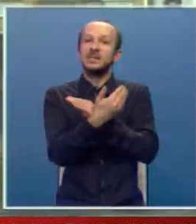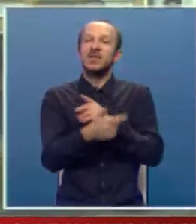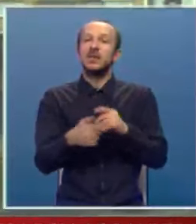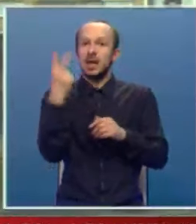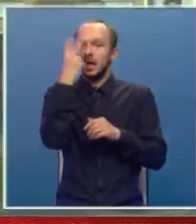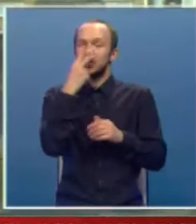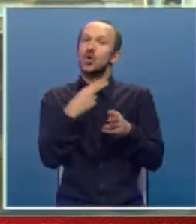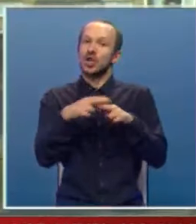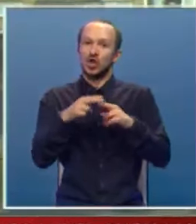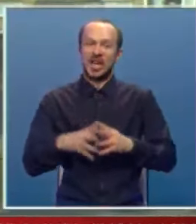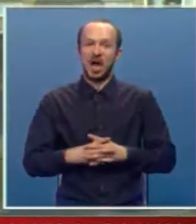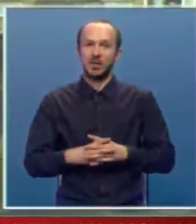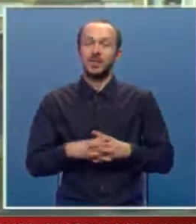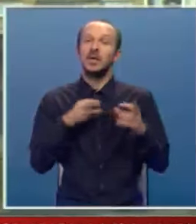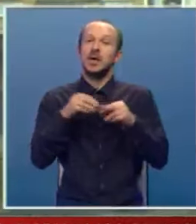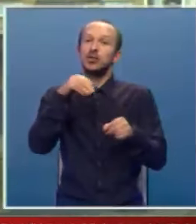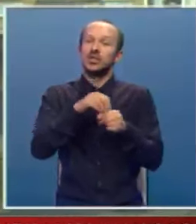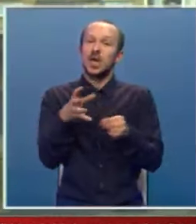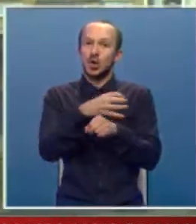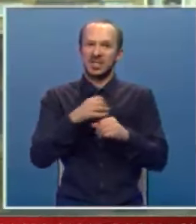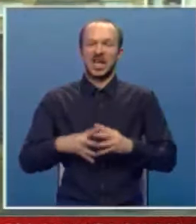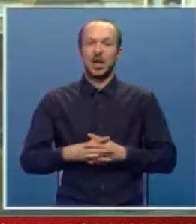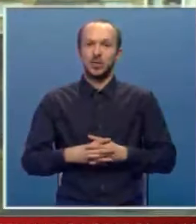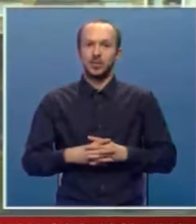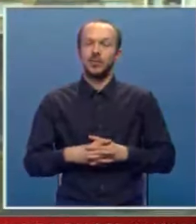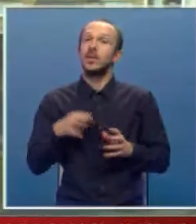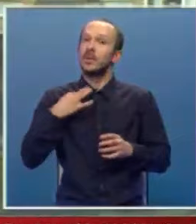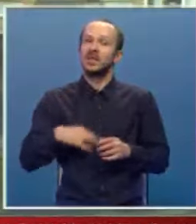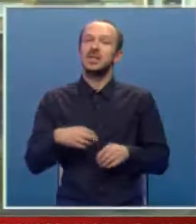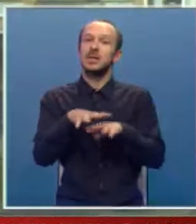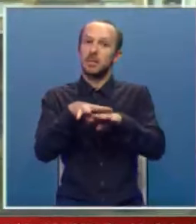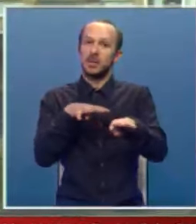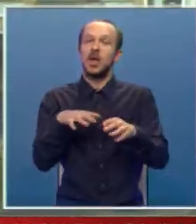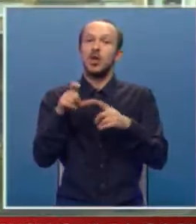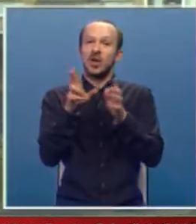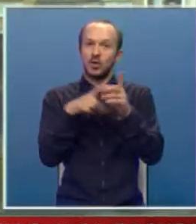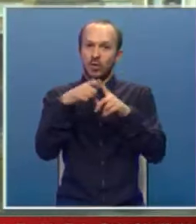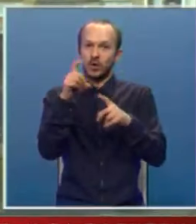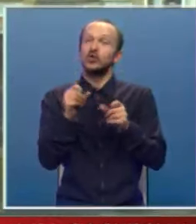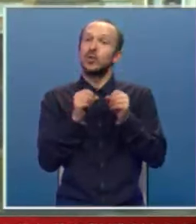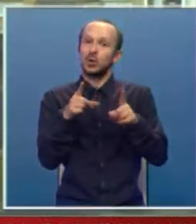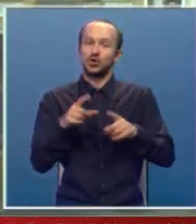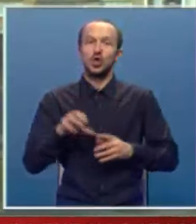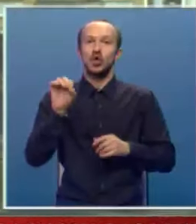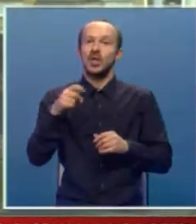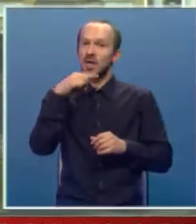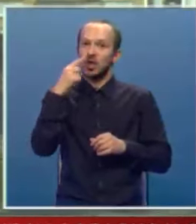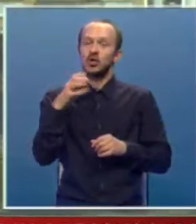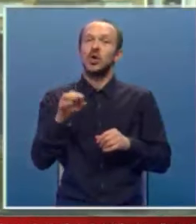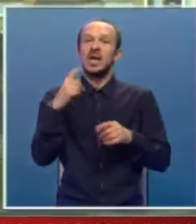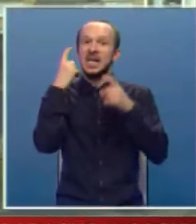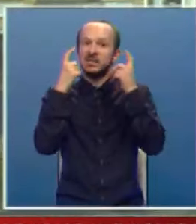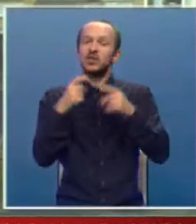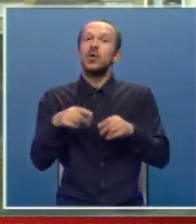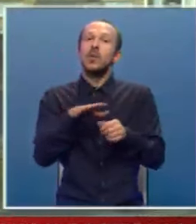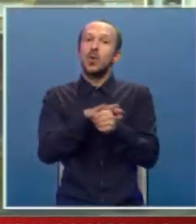racionalnog rješenja za budžetske korisnike. Predsjednik parlamenta Ljubo Ninković poručuje da je riječ o svjesnom